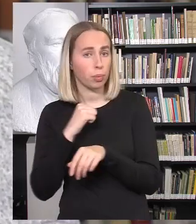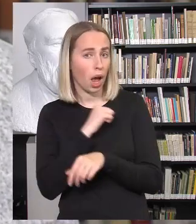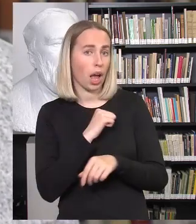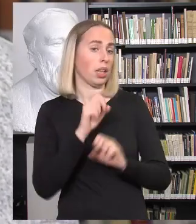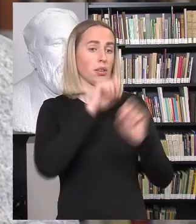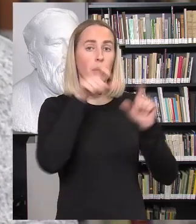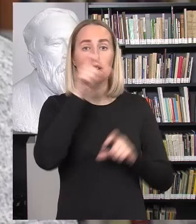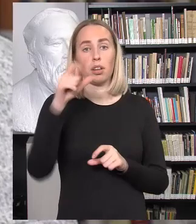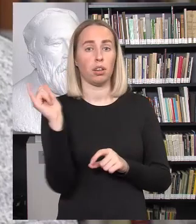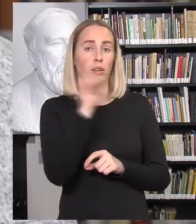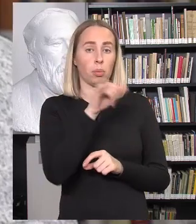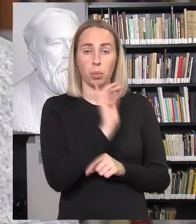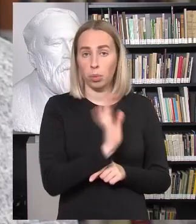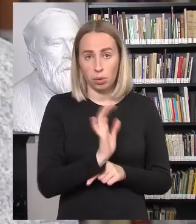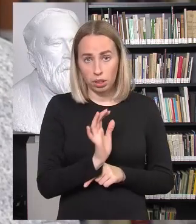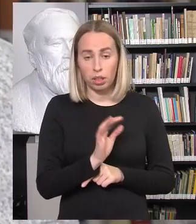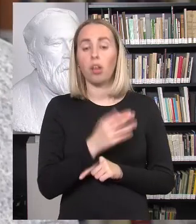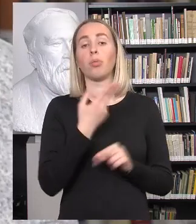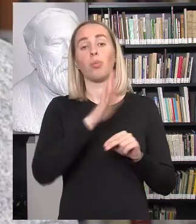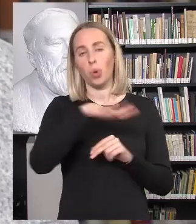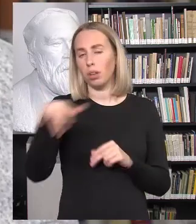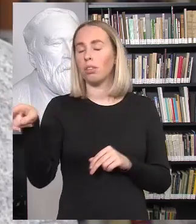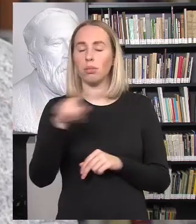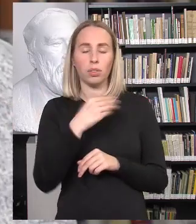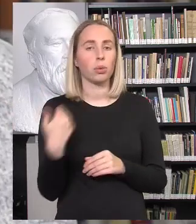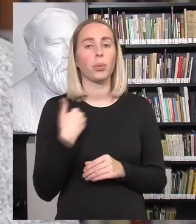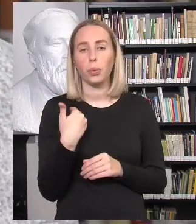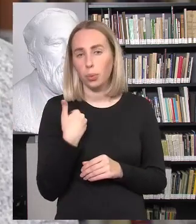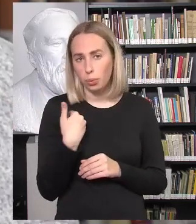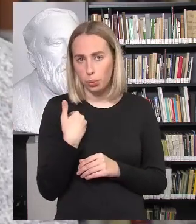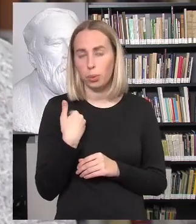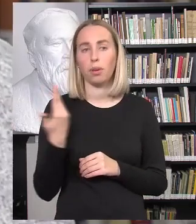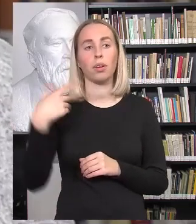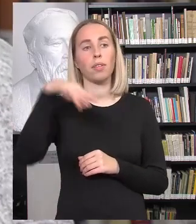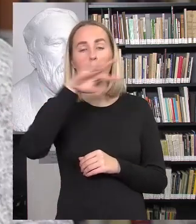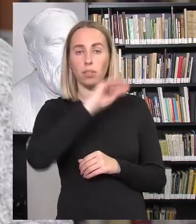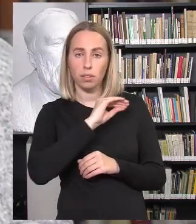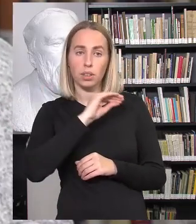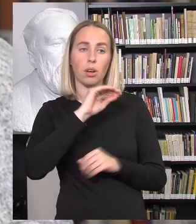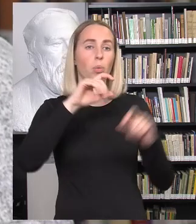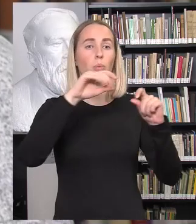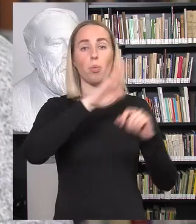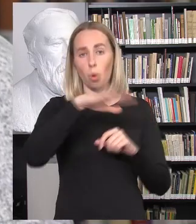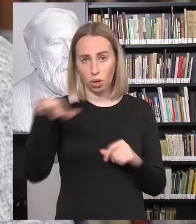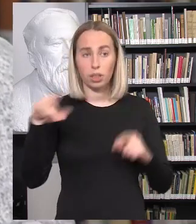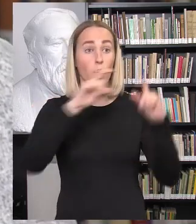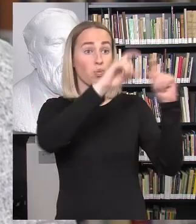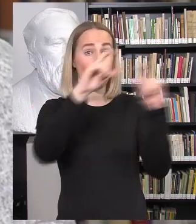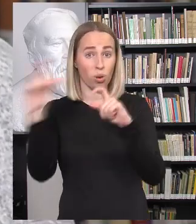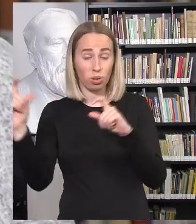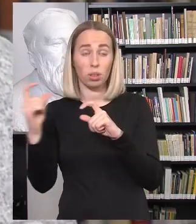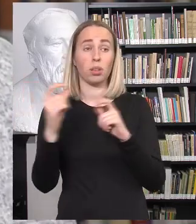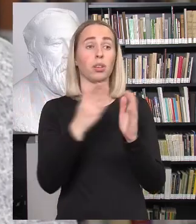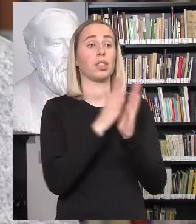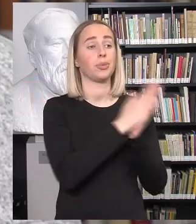specialistai, tai mokiniams jos labai reikia, mokiniai iš reiškia poreikia apskritai iš visų kitų mokyklų, kad ateikite